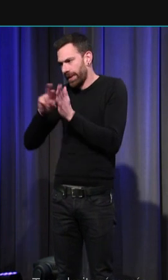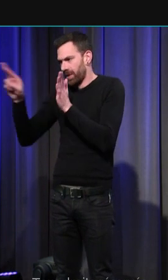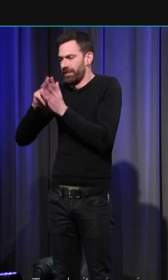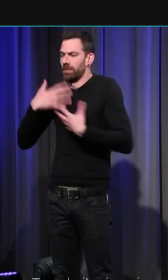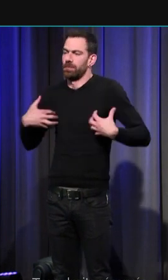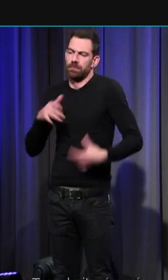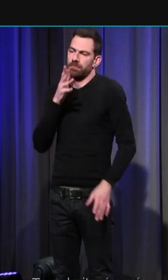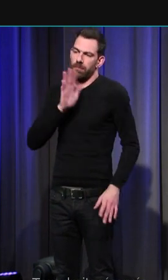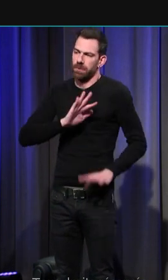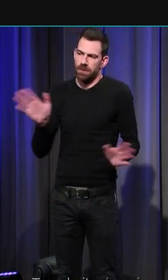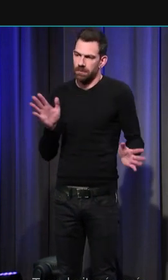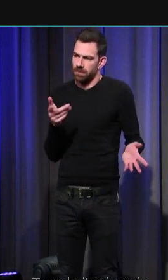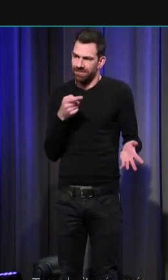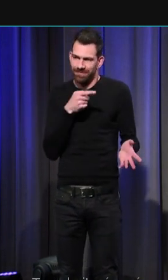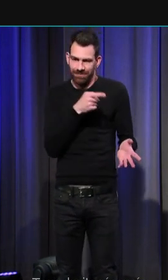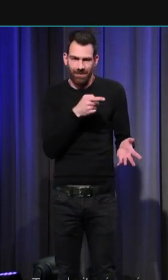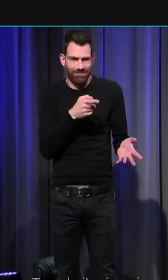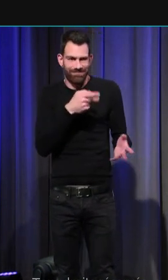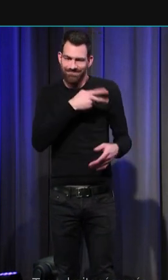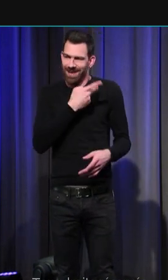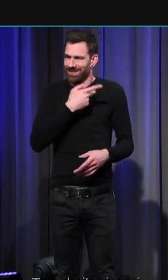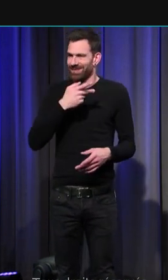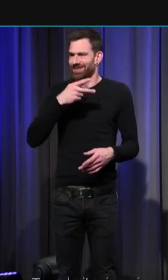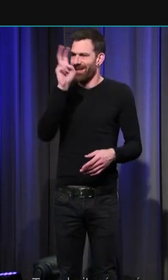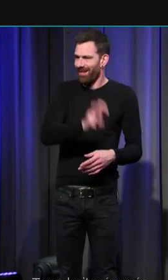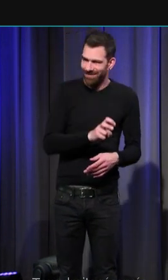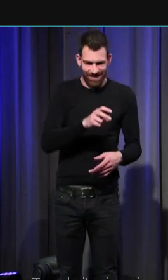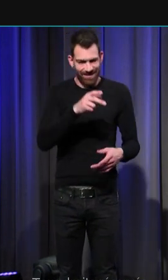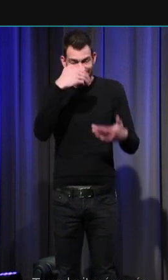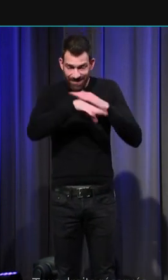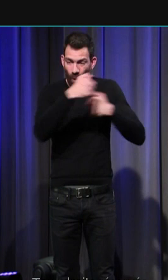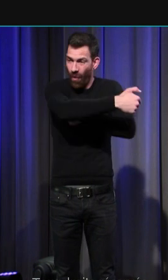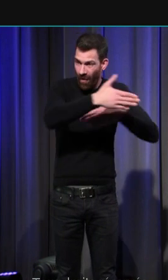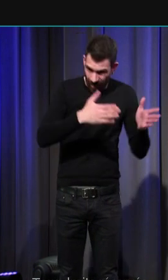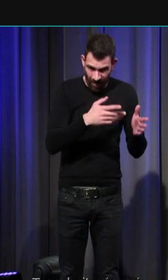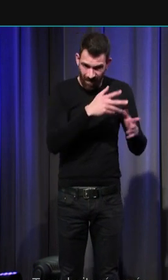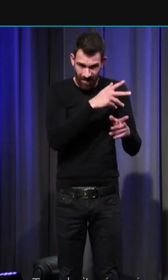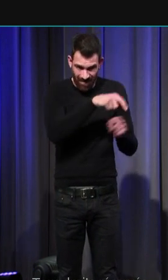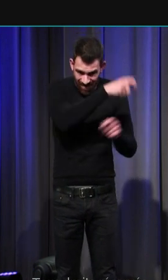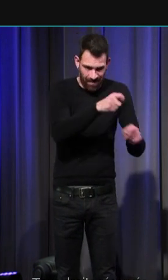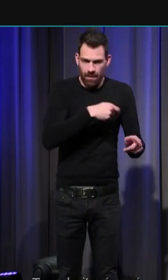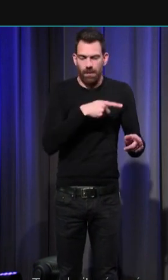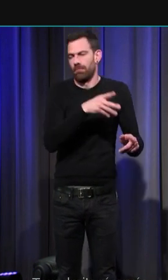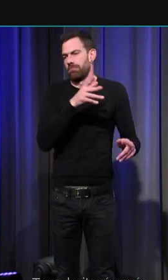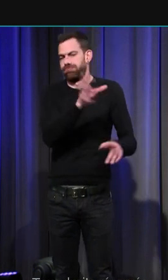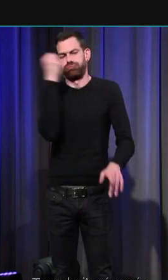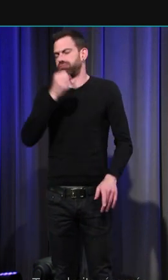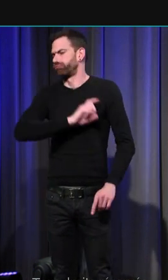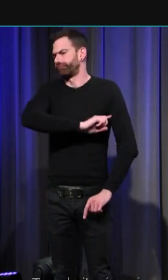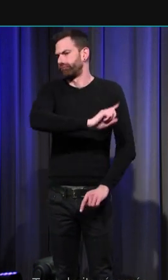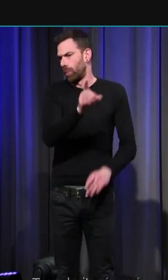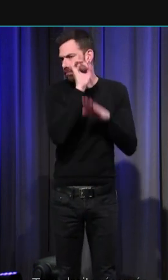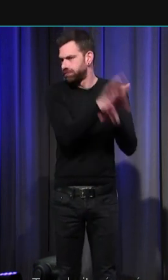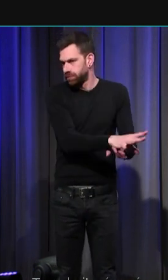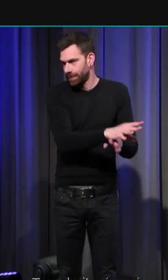-elles qui a été faite par des médecins nazis dans les camps de concentration à l'heure actuelle quand on travaille sur des fœtus on doit